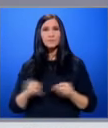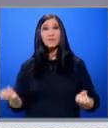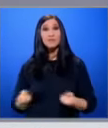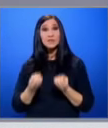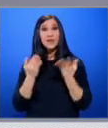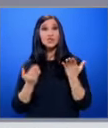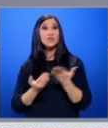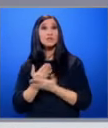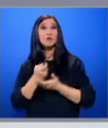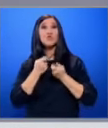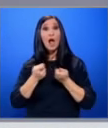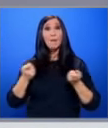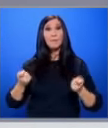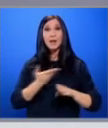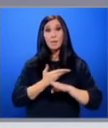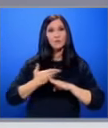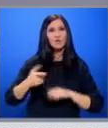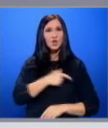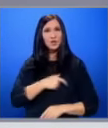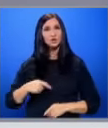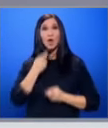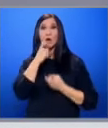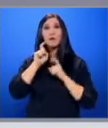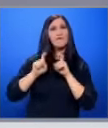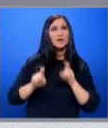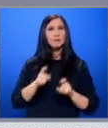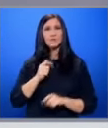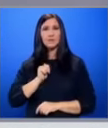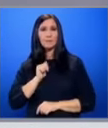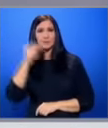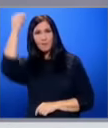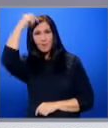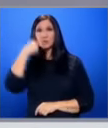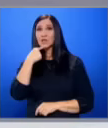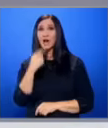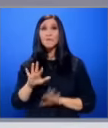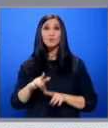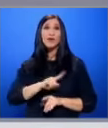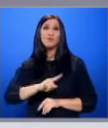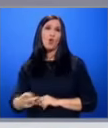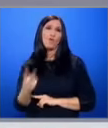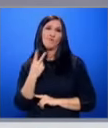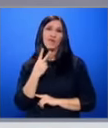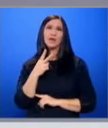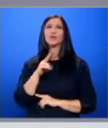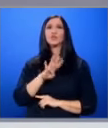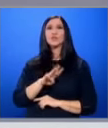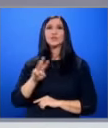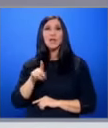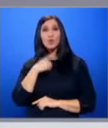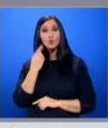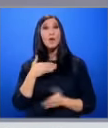Възраждане започва кампания за провеждане на национален референдум за запазване на българския лев поне до 2043-та година.